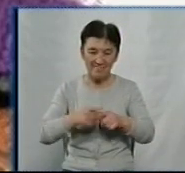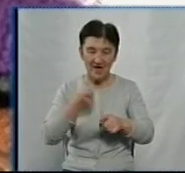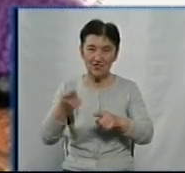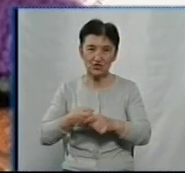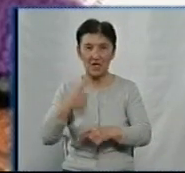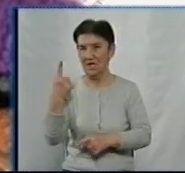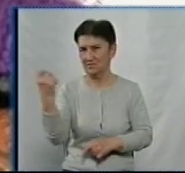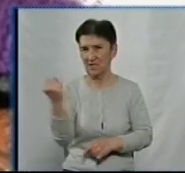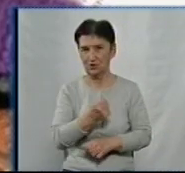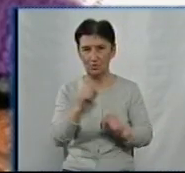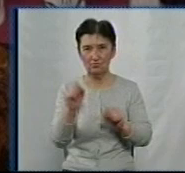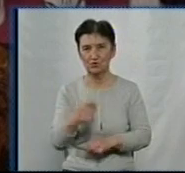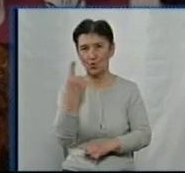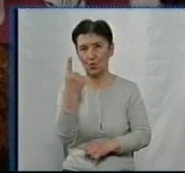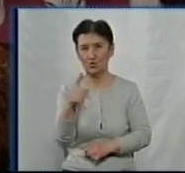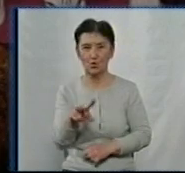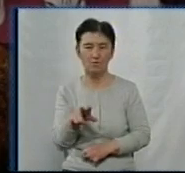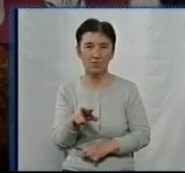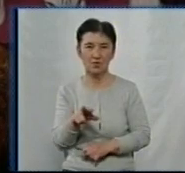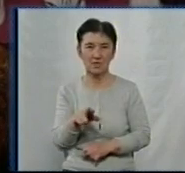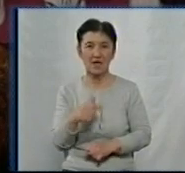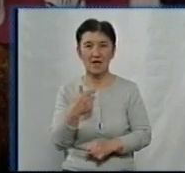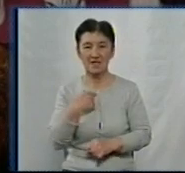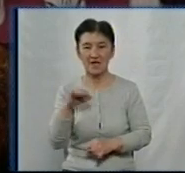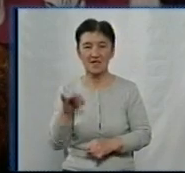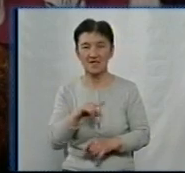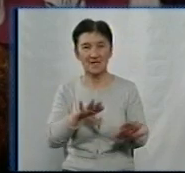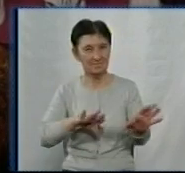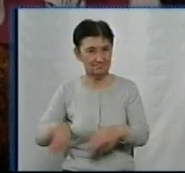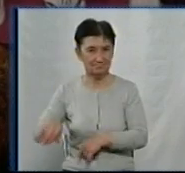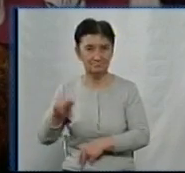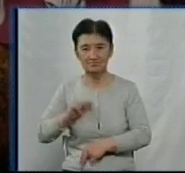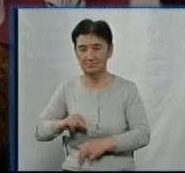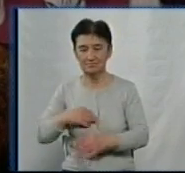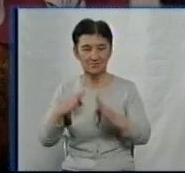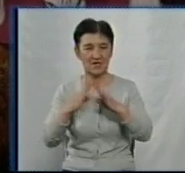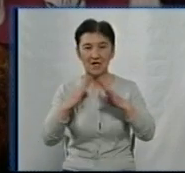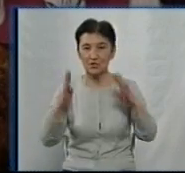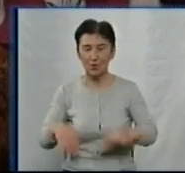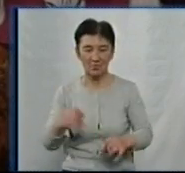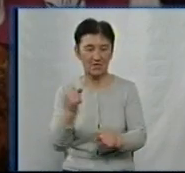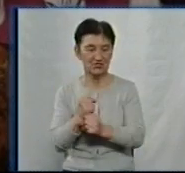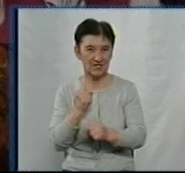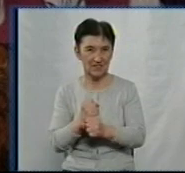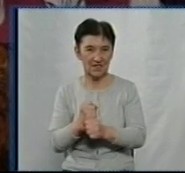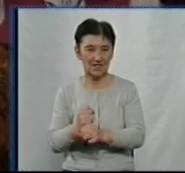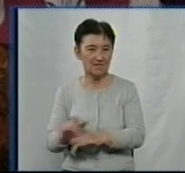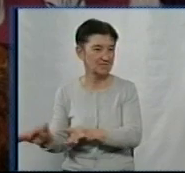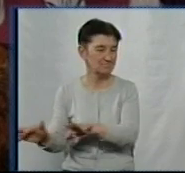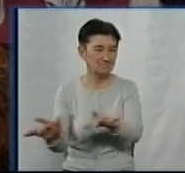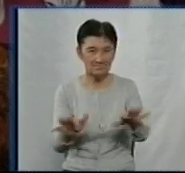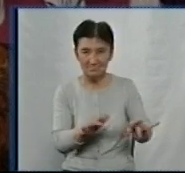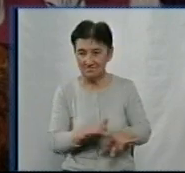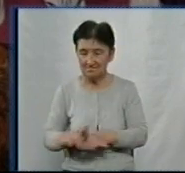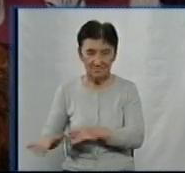тиждень може сплести одну пару. Я прихожу з роботи, я швидко роблю свої домашні справи